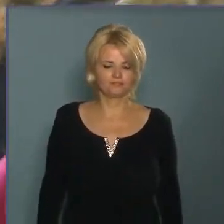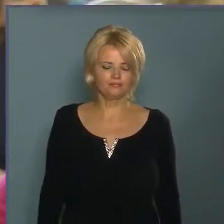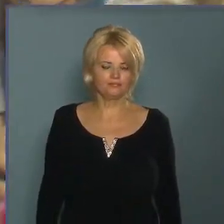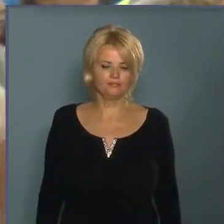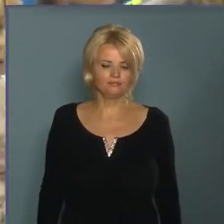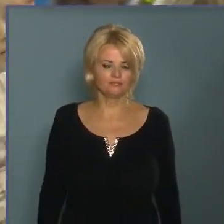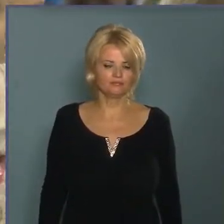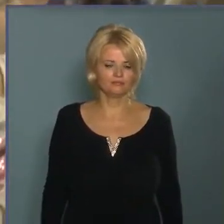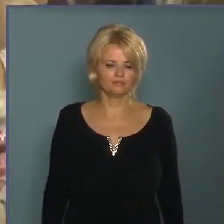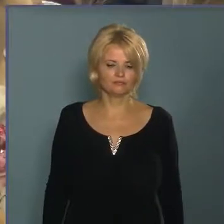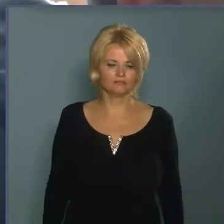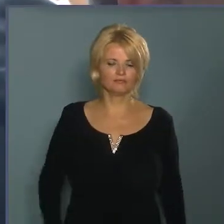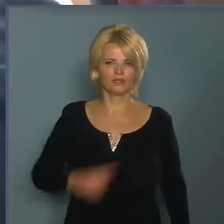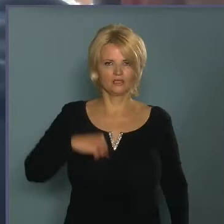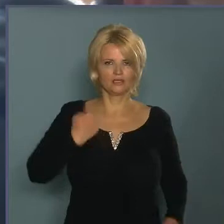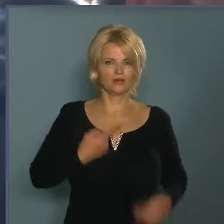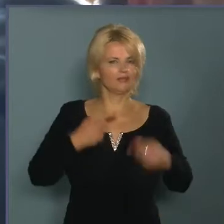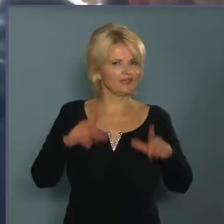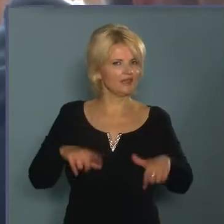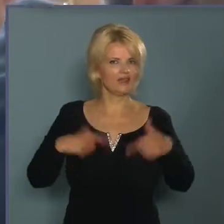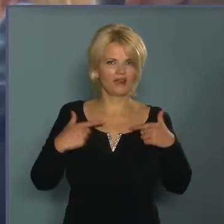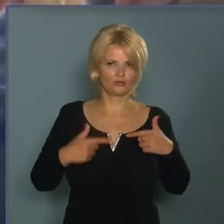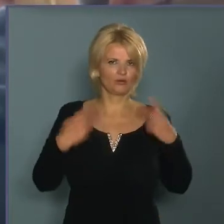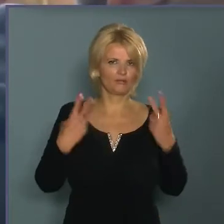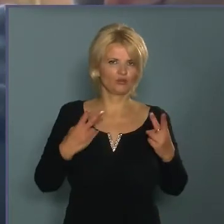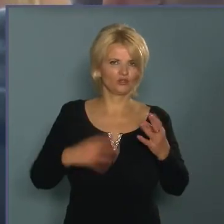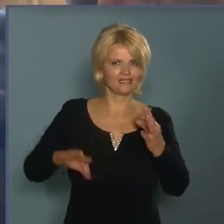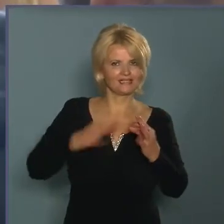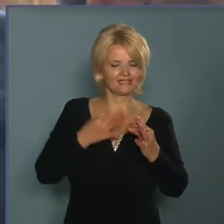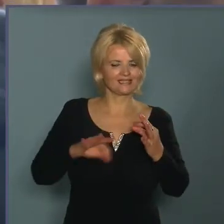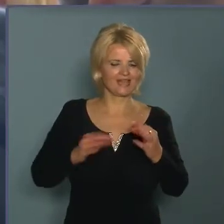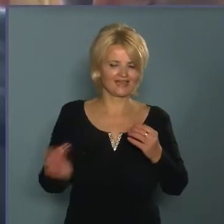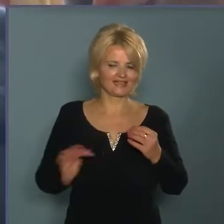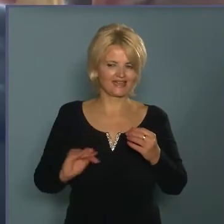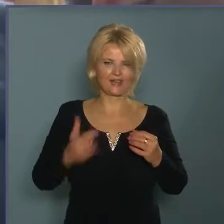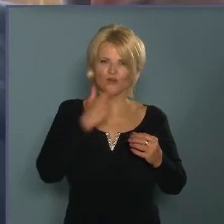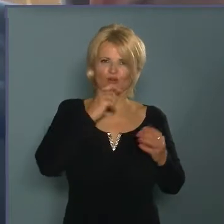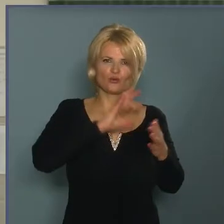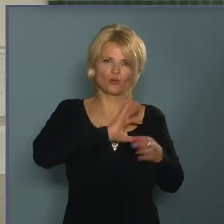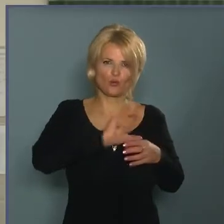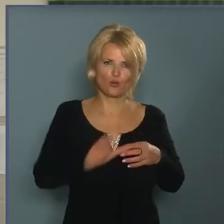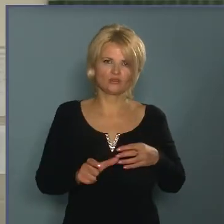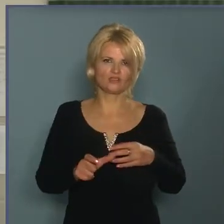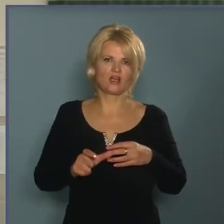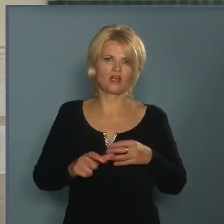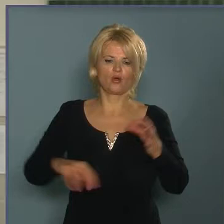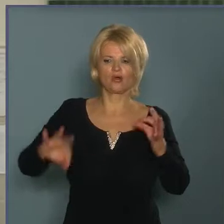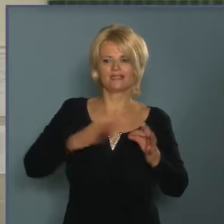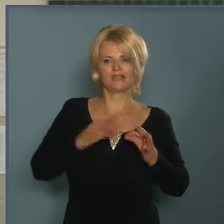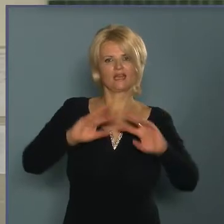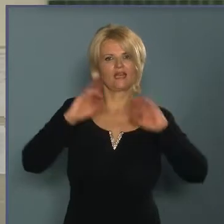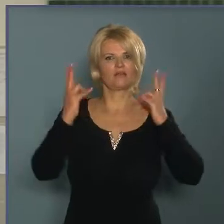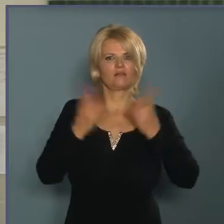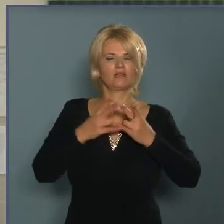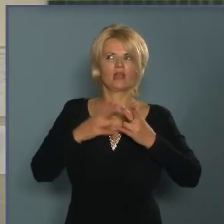ebben a projektben? Az életünket alapvetően meghatározza a zene, és minket már kicsi gyerekkorunk óta a zenei